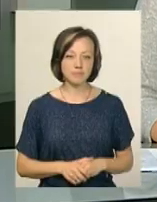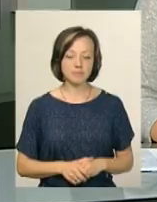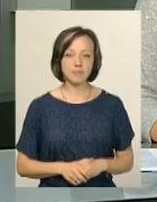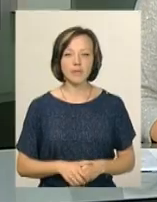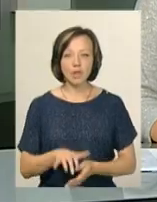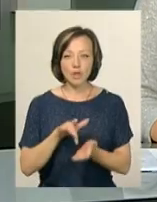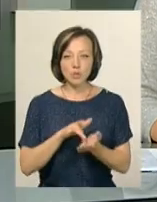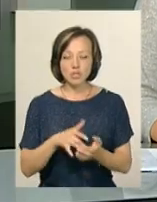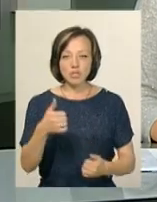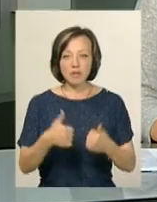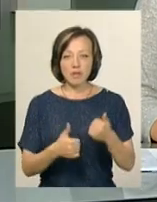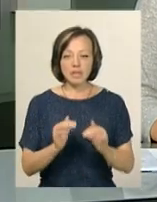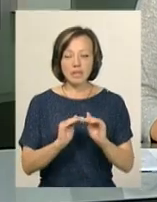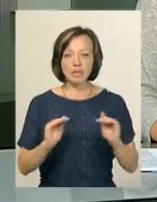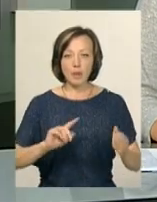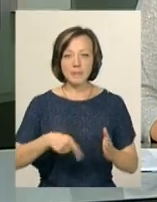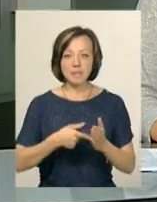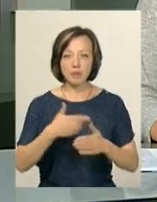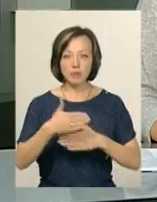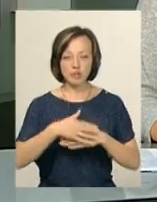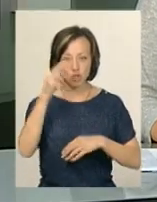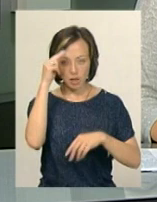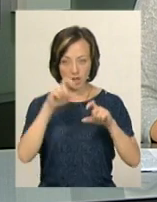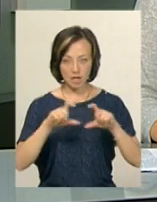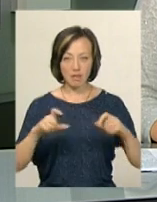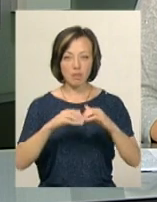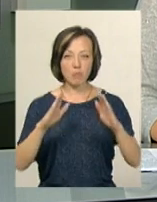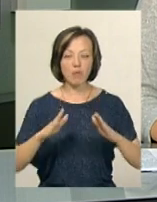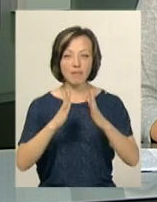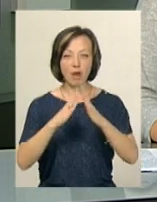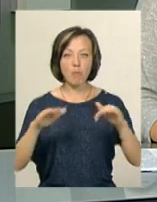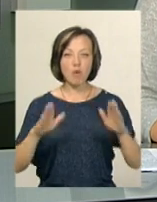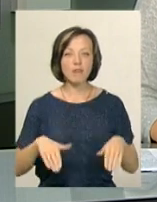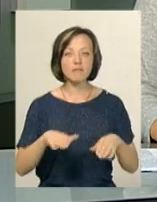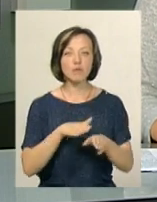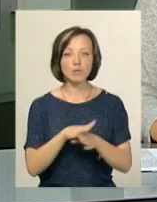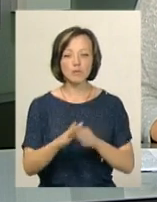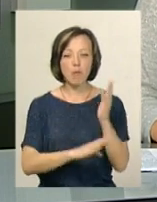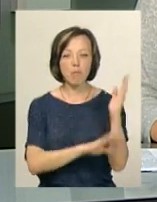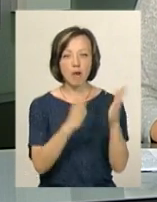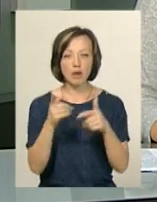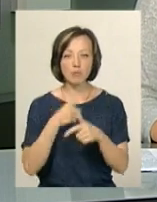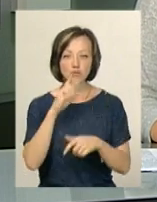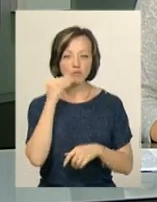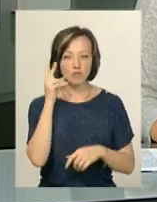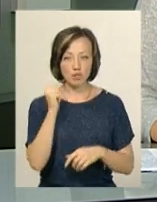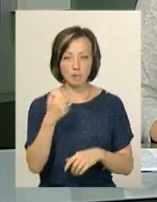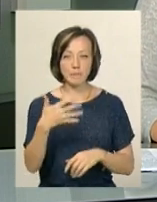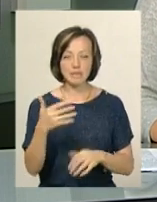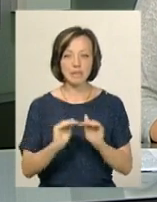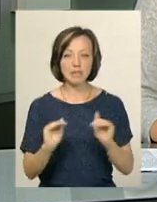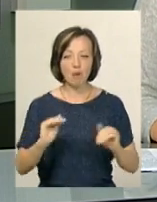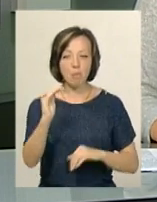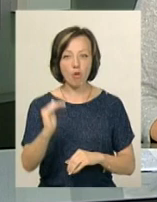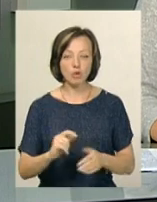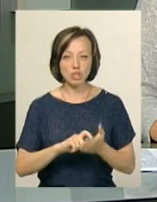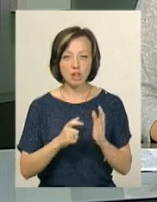Туристичний квест для вихованців міських пришкільних таборів відбувся у Хмельницькому сквері імені Шевченка. Участь у ньому взяли 50 учнів молодших